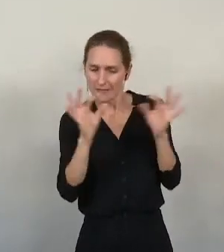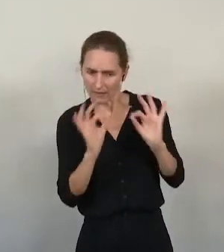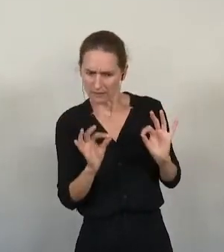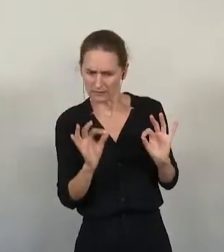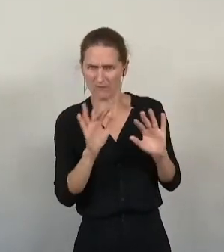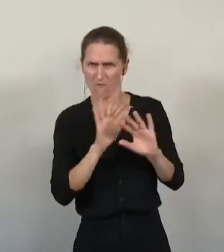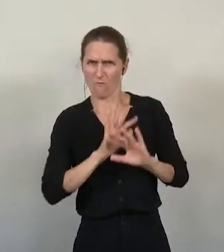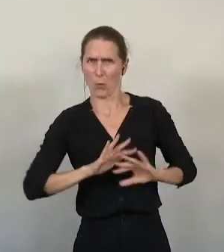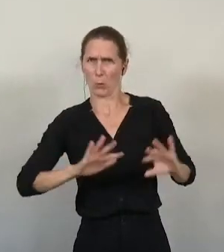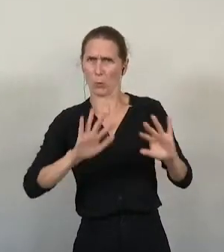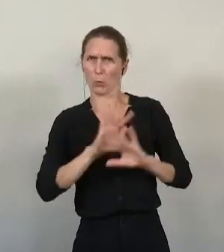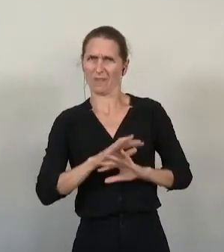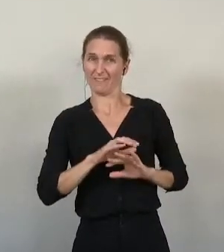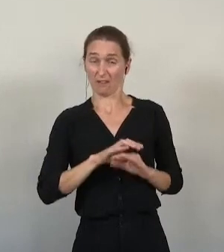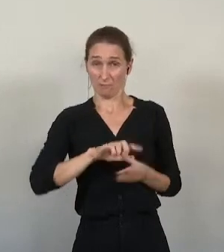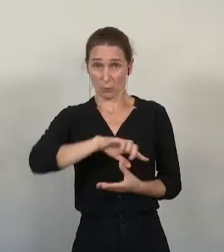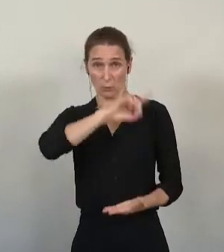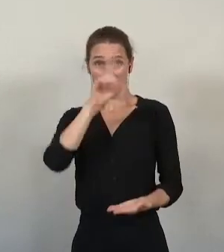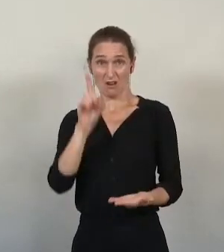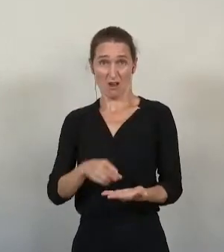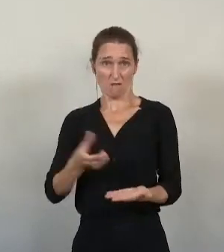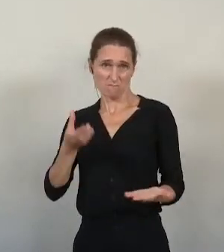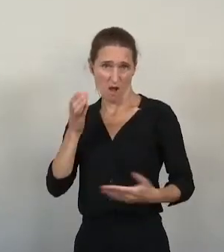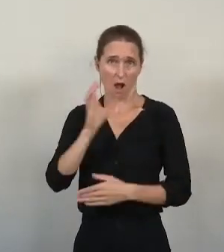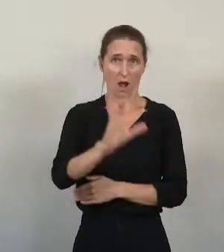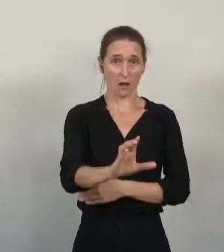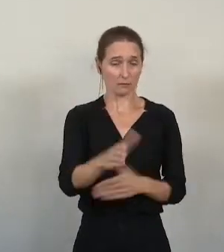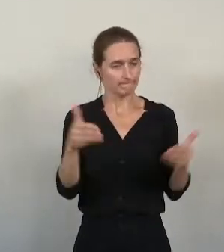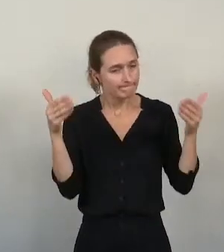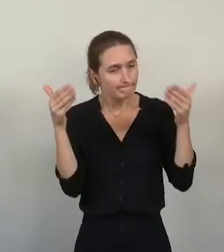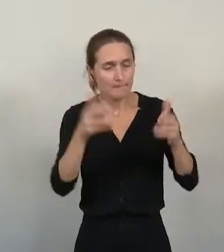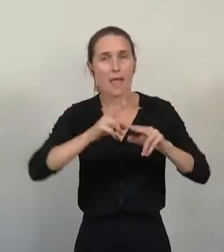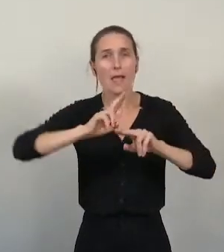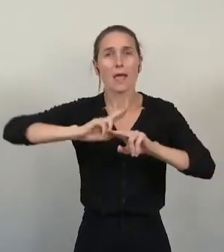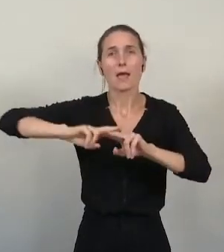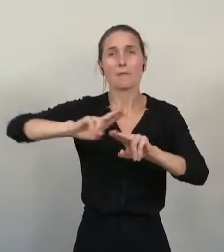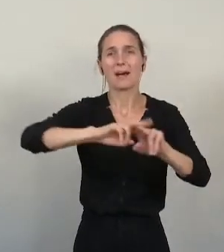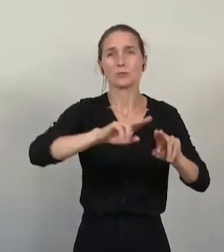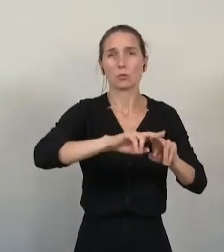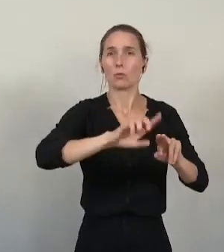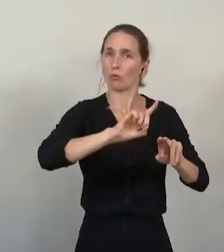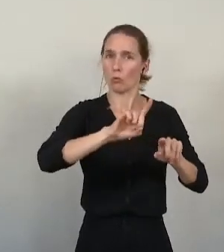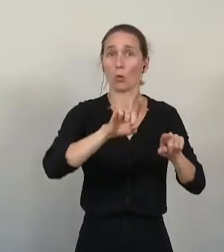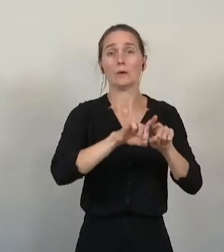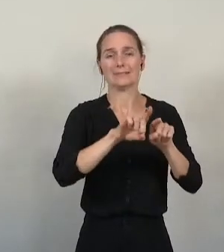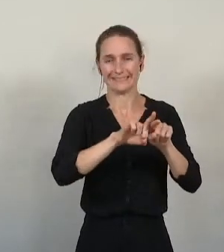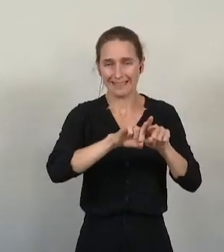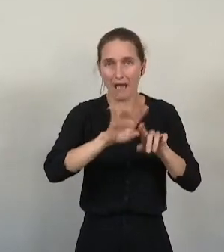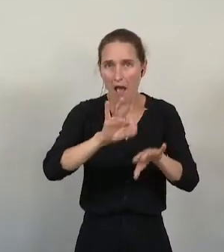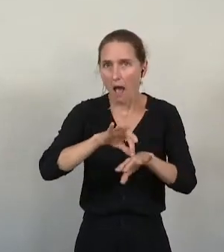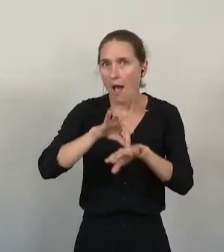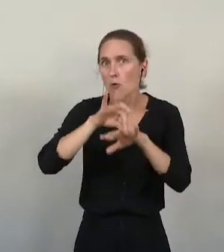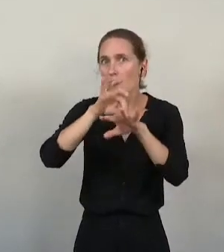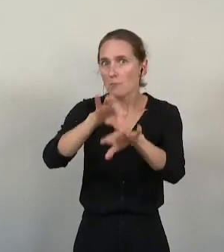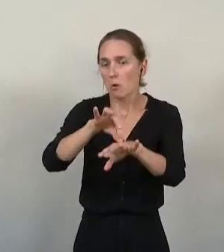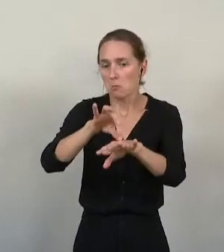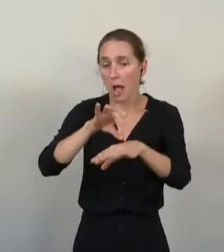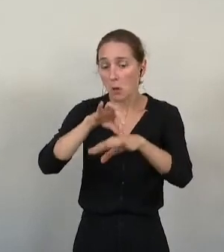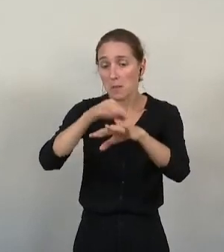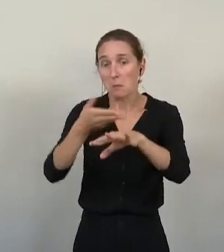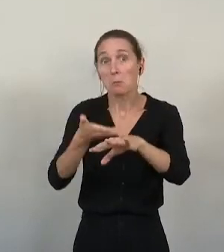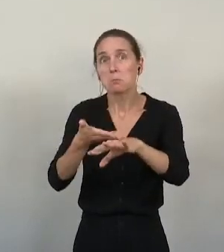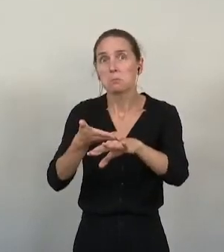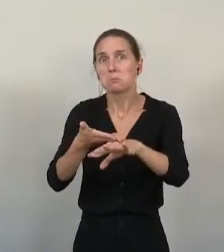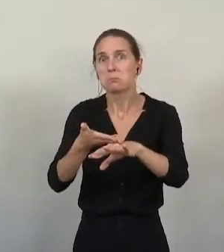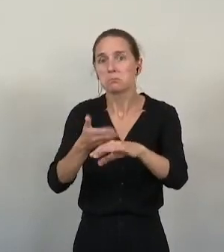comprend que cette somme ne concernera pas uniquement les rénovations, mais aussi un accompagnement dont on aimerait connaître le détail.